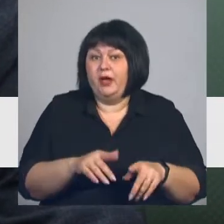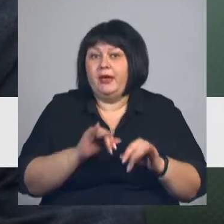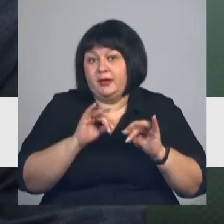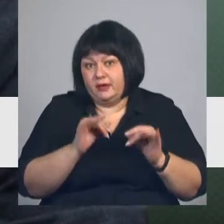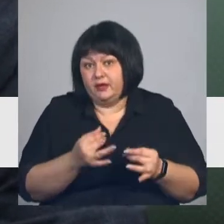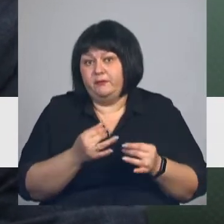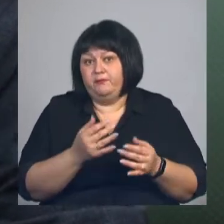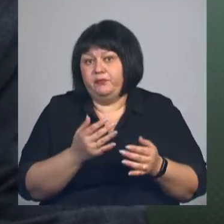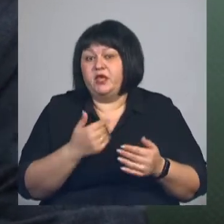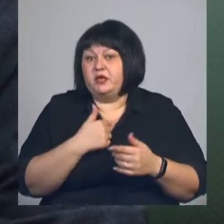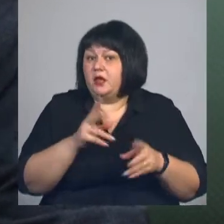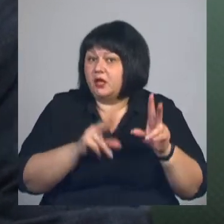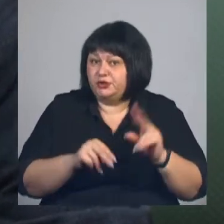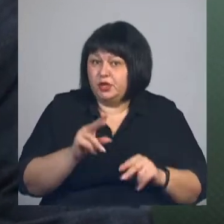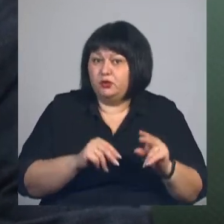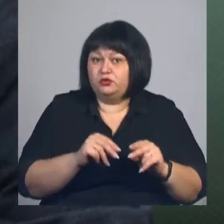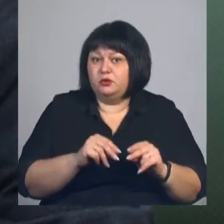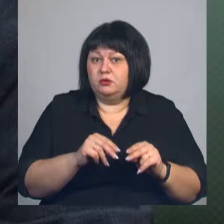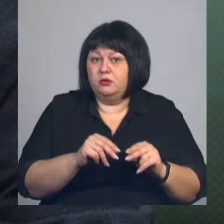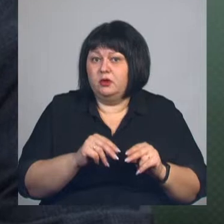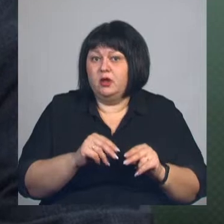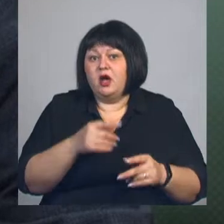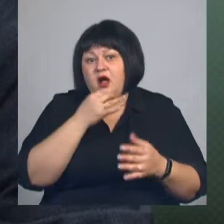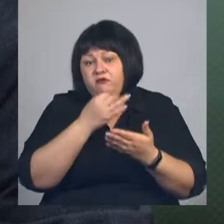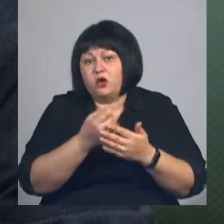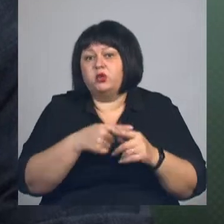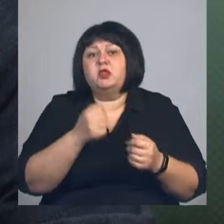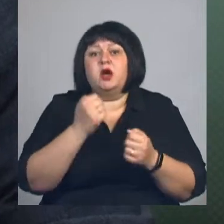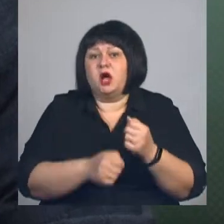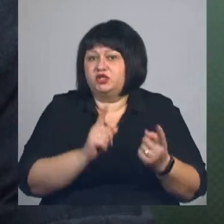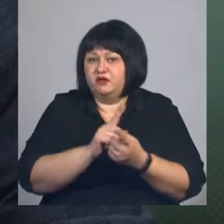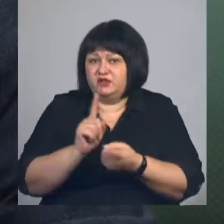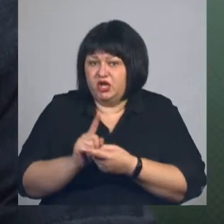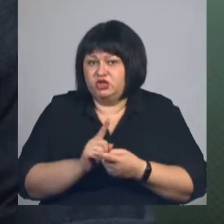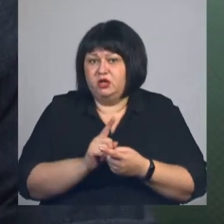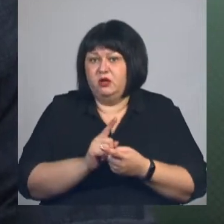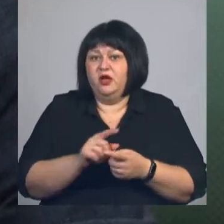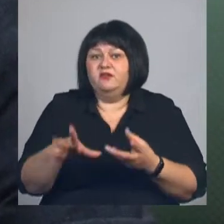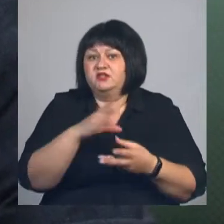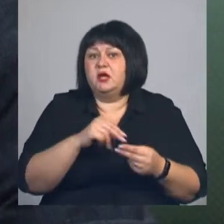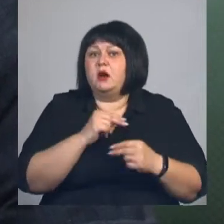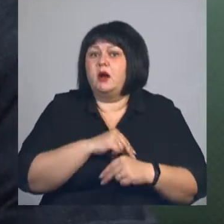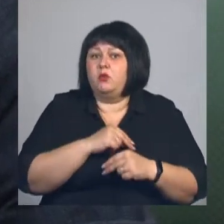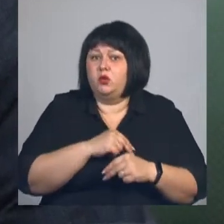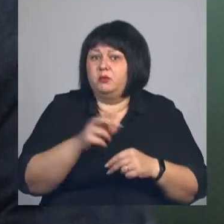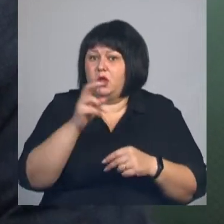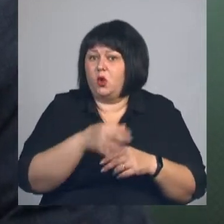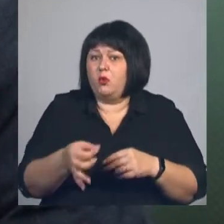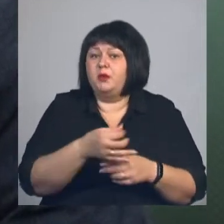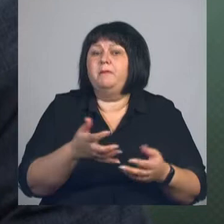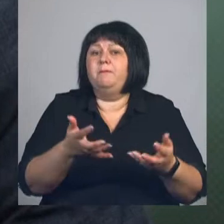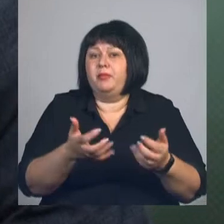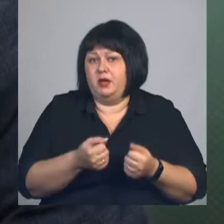И я надеюсь, говорю на каждой встрече, что все работодатели Болгородской области примут,